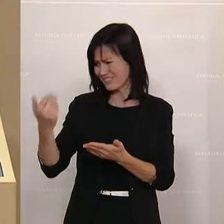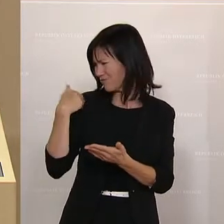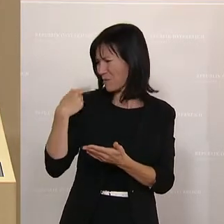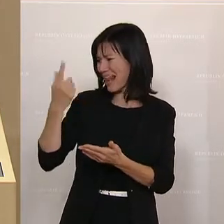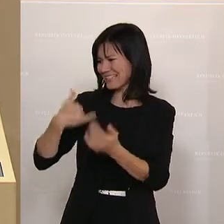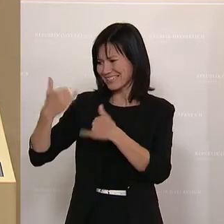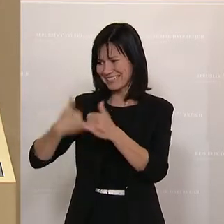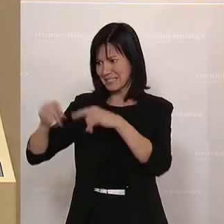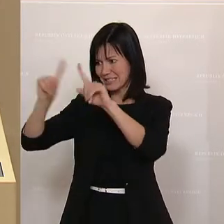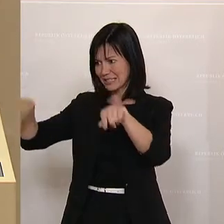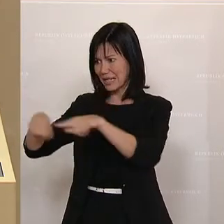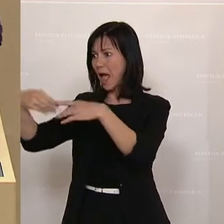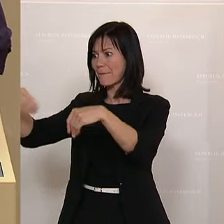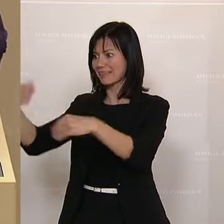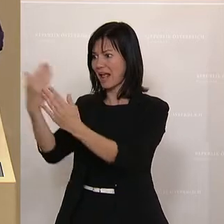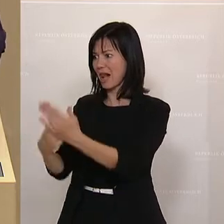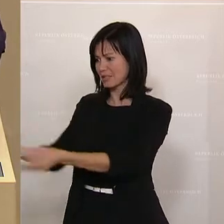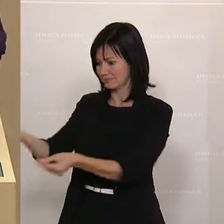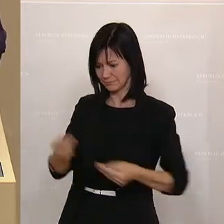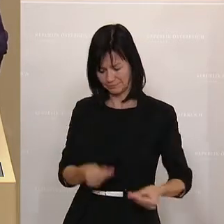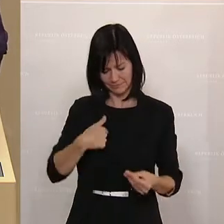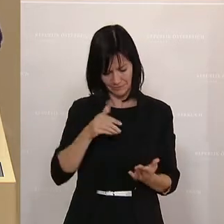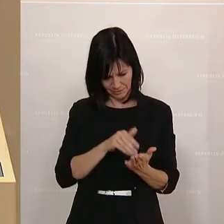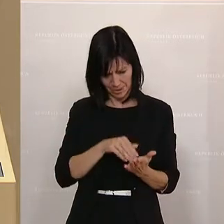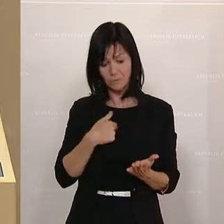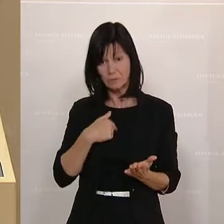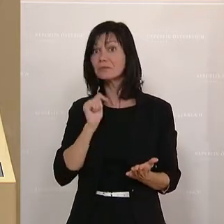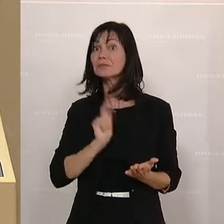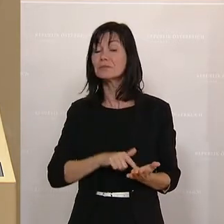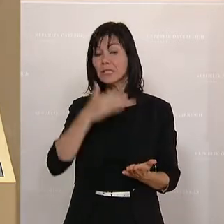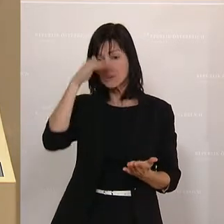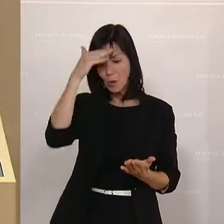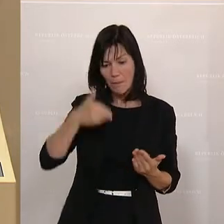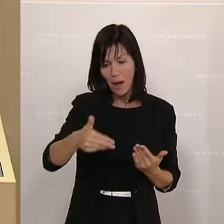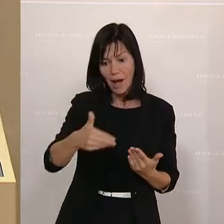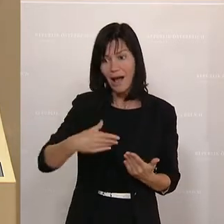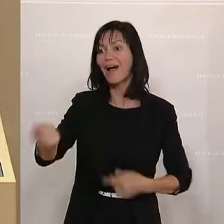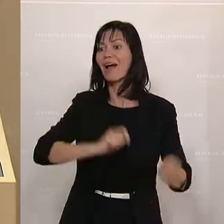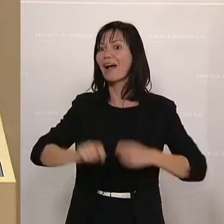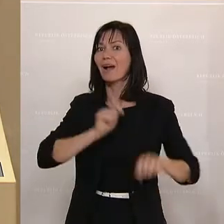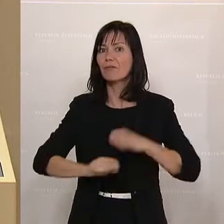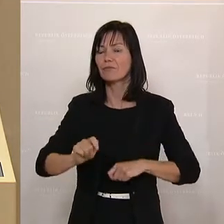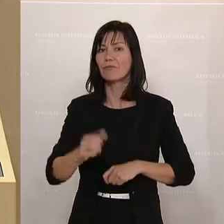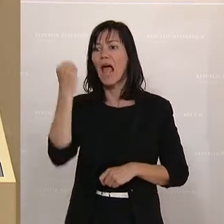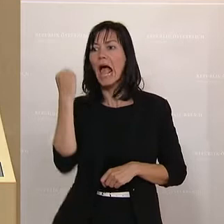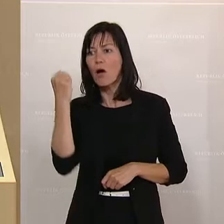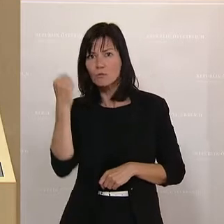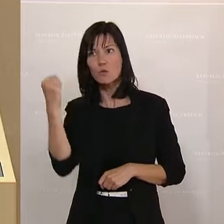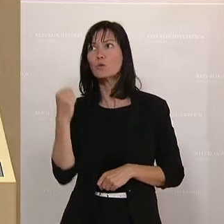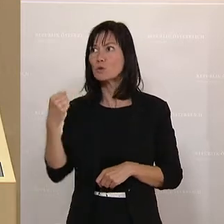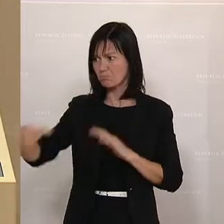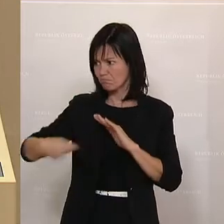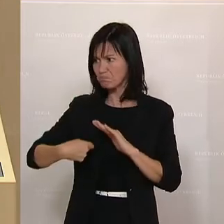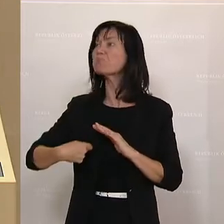Jahres die Materialliste fürs neue Schuljahr mitkriegt, den Sommer über. Und eine Auszahlung im August würde eher dem